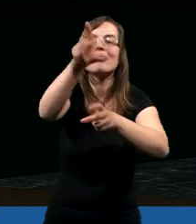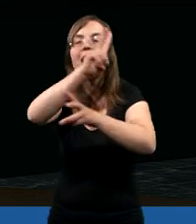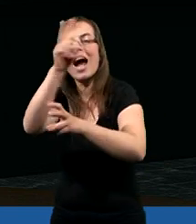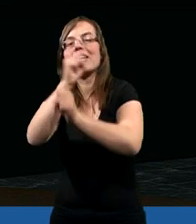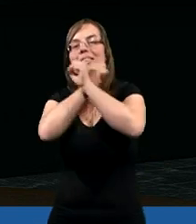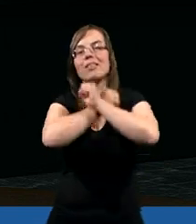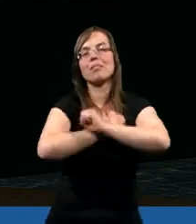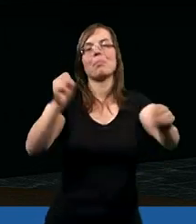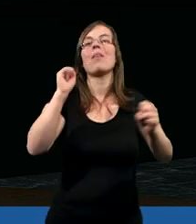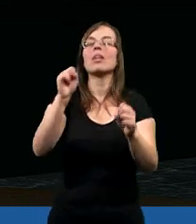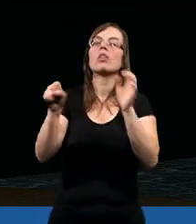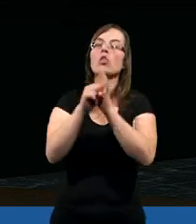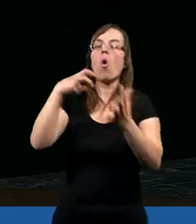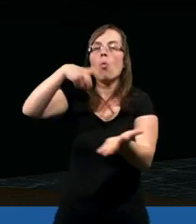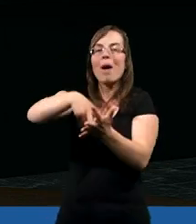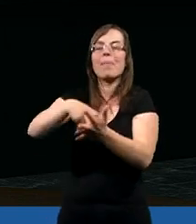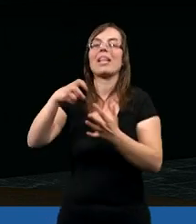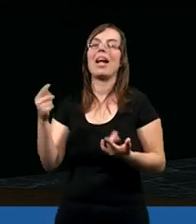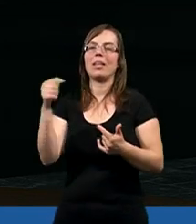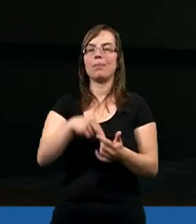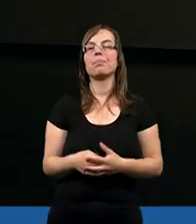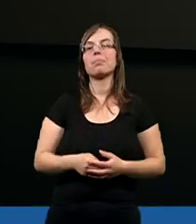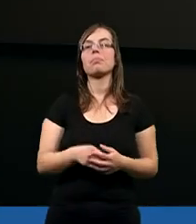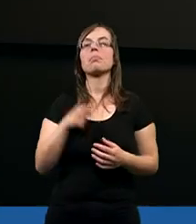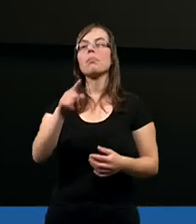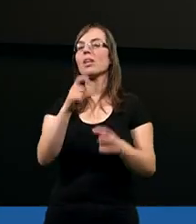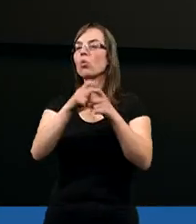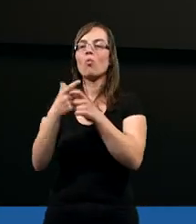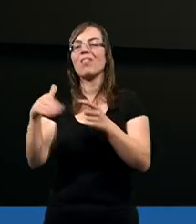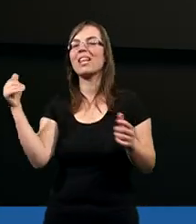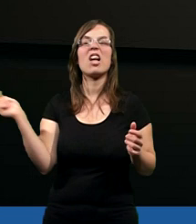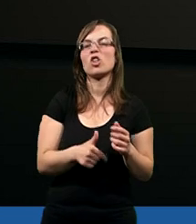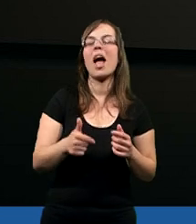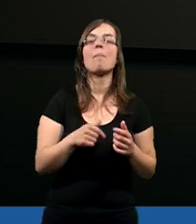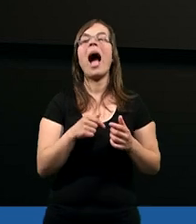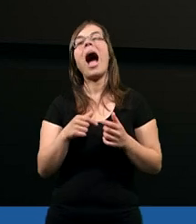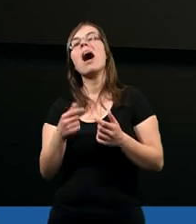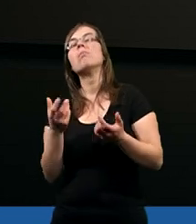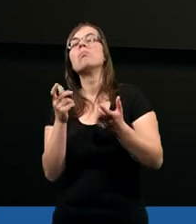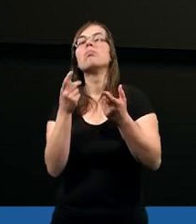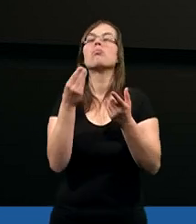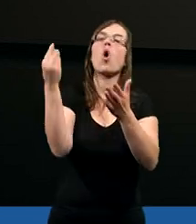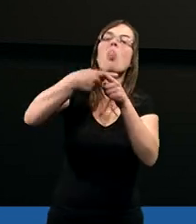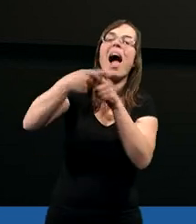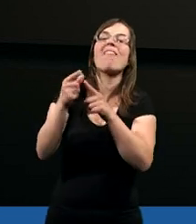chce, aby wszyscy przyszli do upamiętania. Ja myślę, że tych słów nie potrzeba komentować,